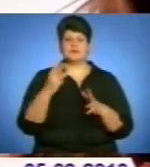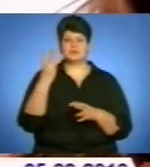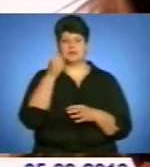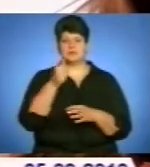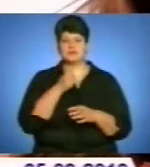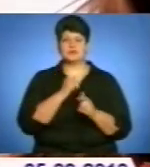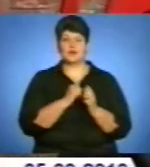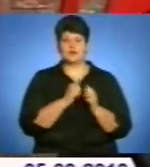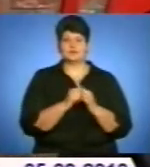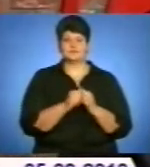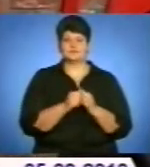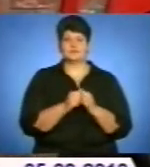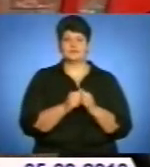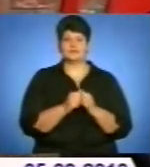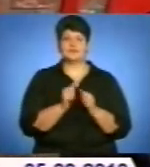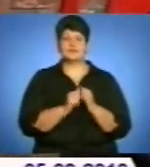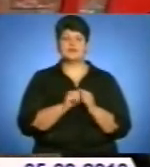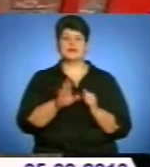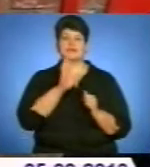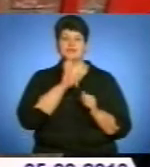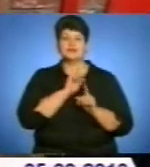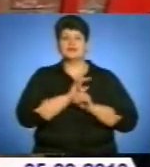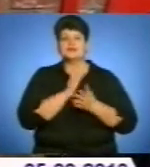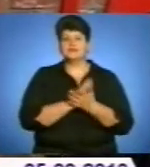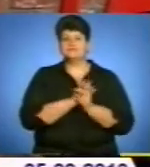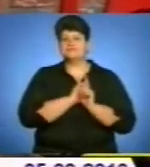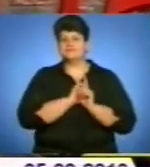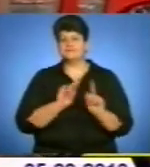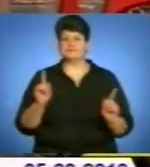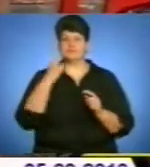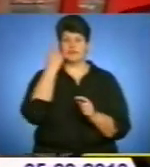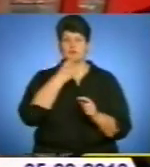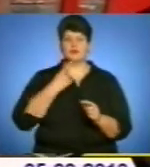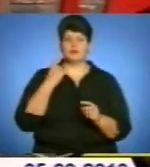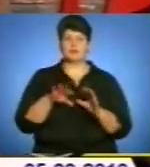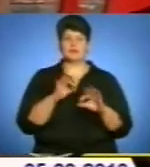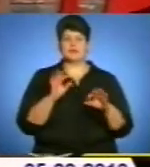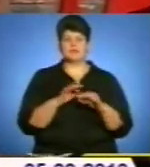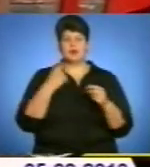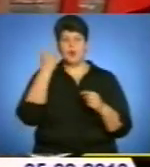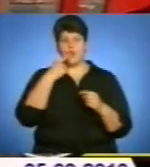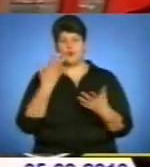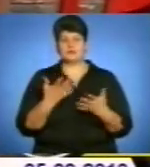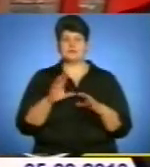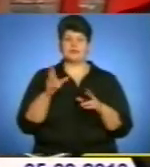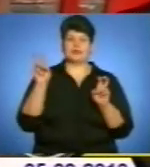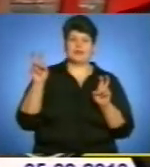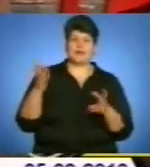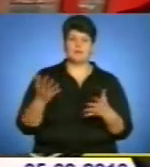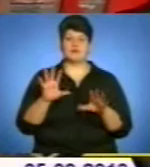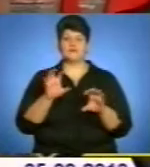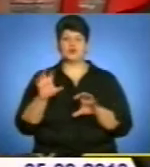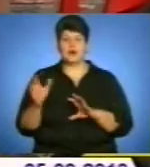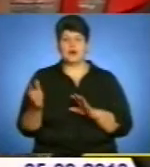дихає весною. Кожна жінка, настільки індивідуально було подібрано і її образ, і тематику, і самої фотографії в кожній